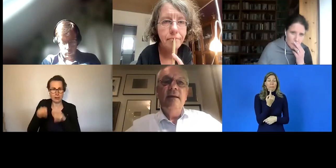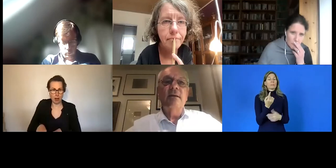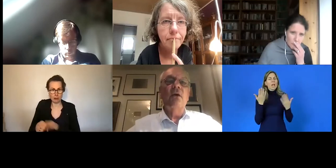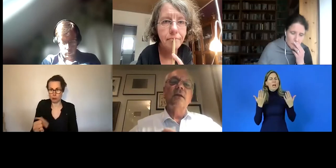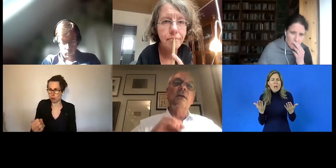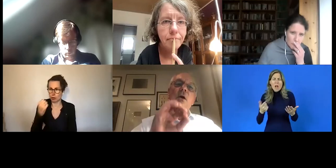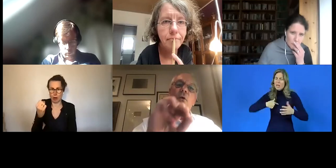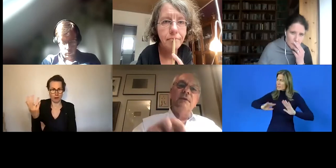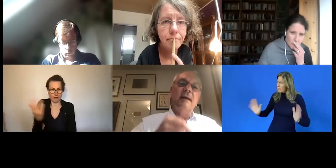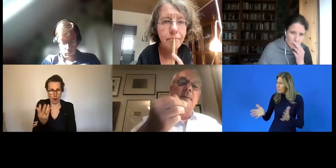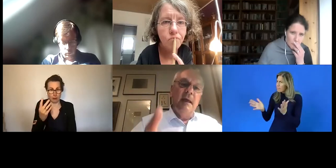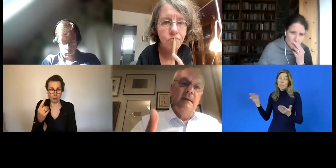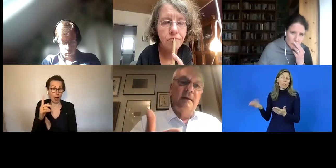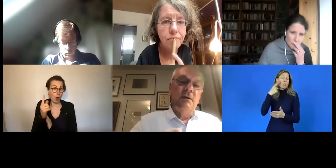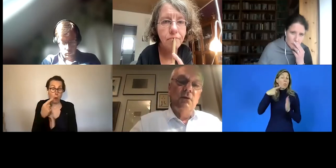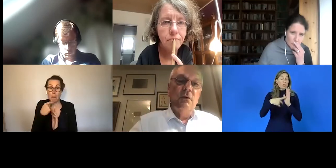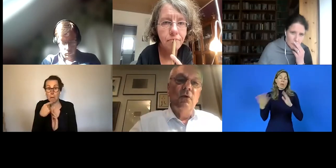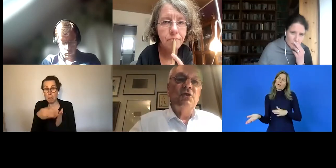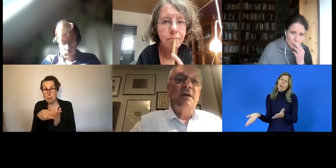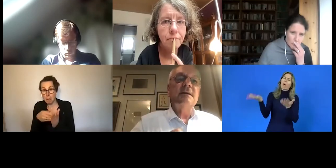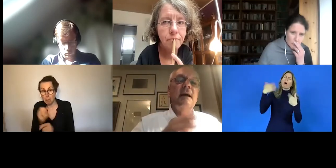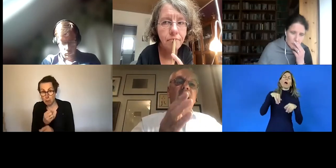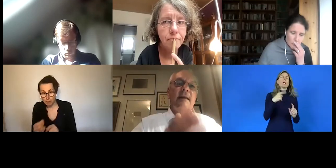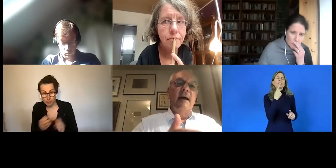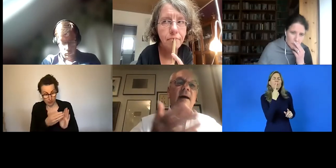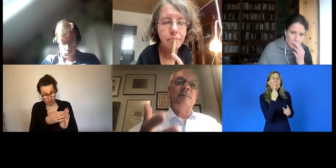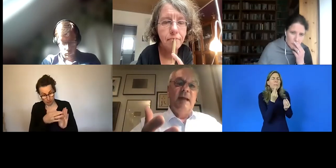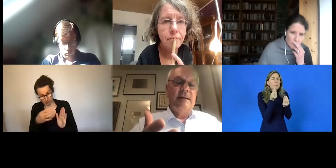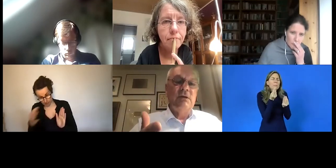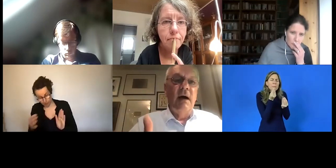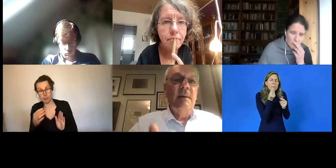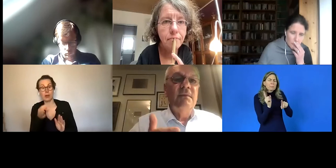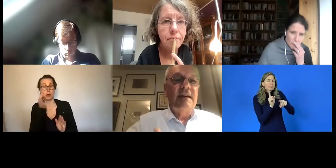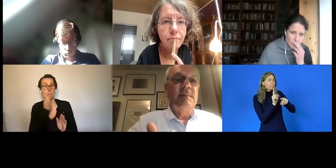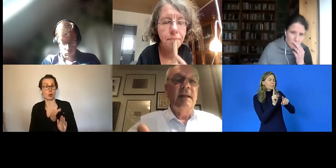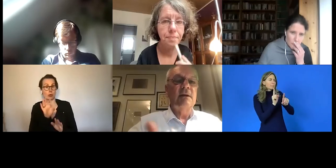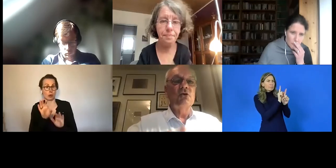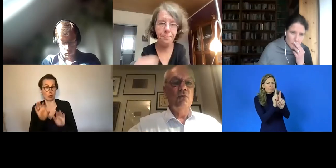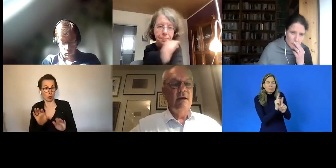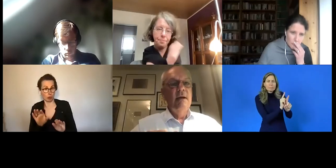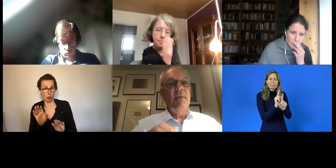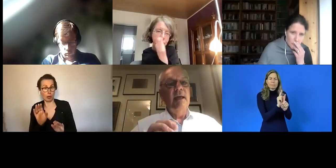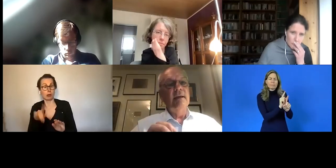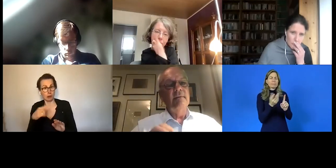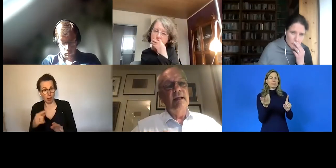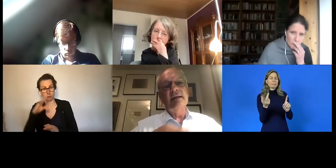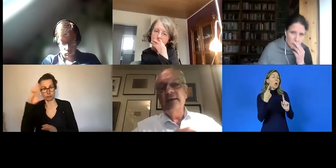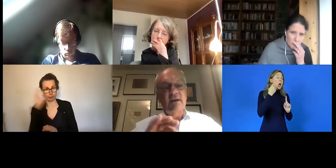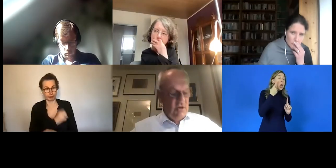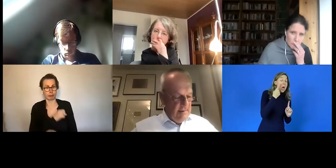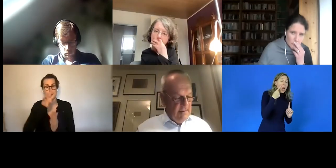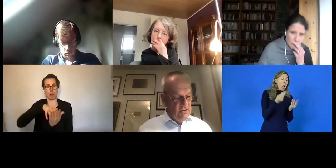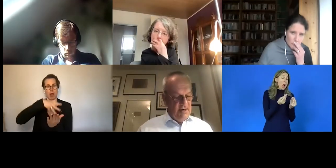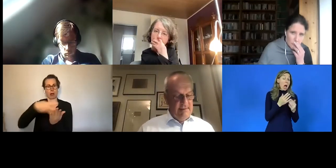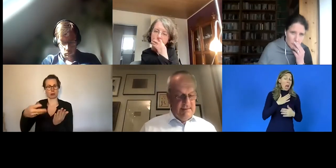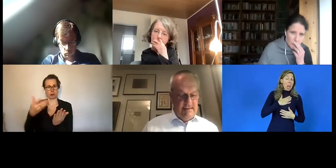was sie nicht können. Und dann am Ende des Jugendcoachings eine Art Plan zu haben, was man nach der Schule beginnen will. Das ist